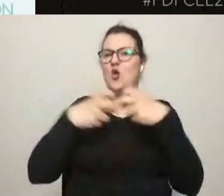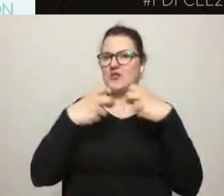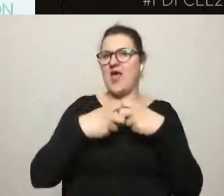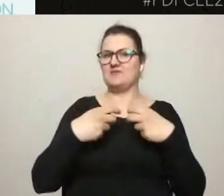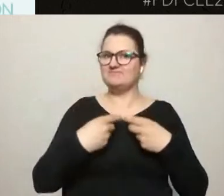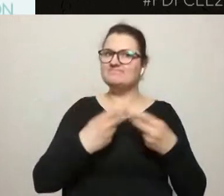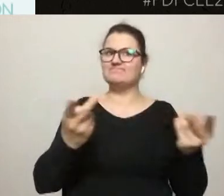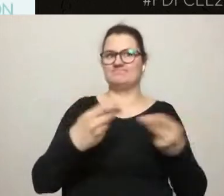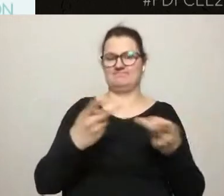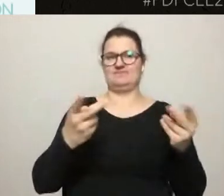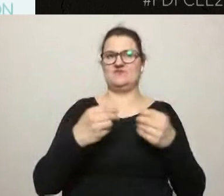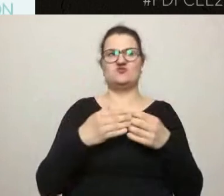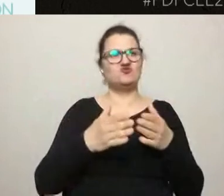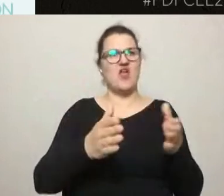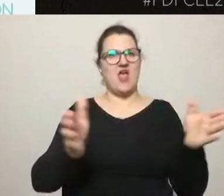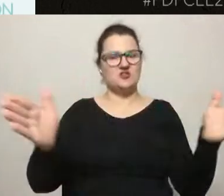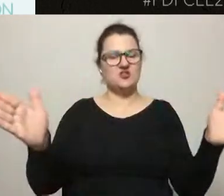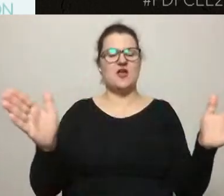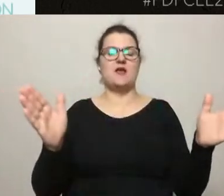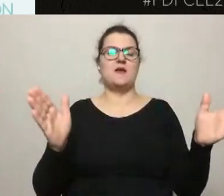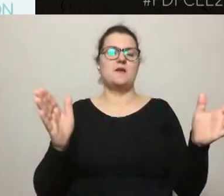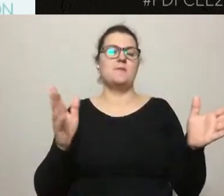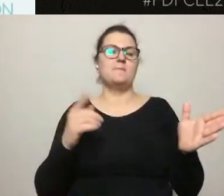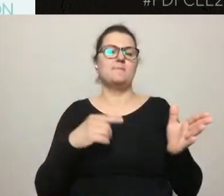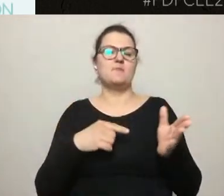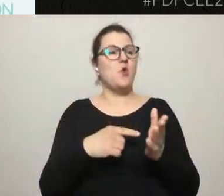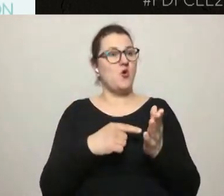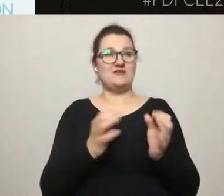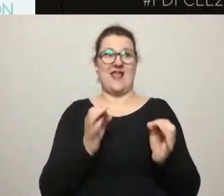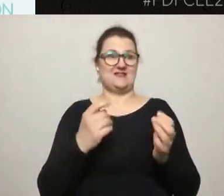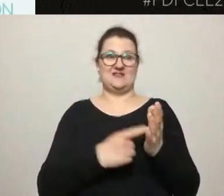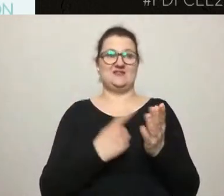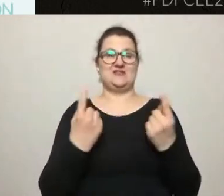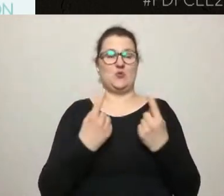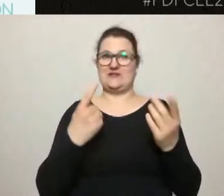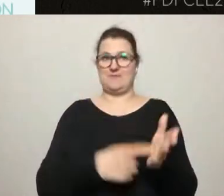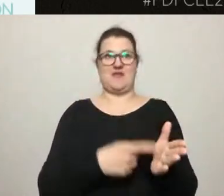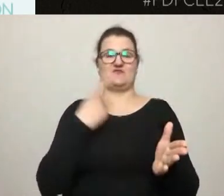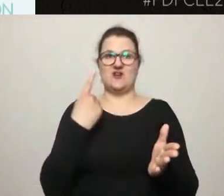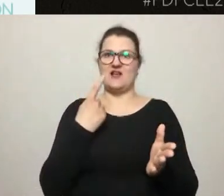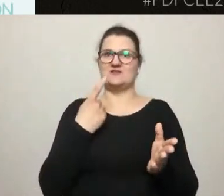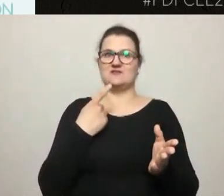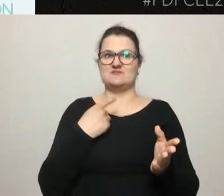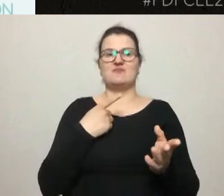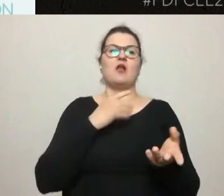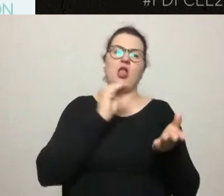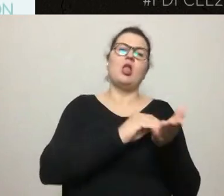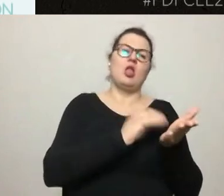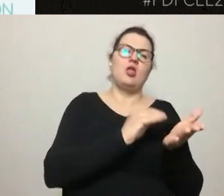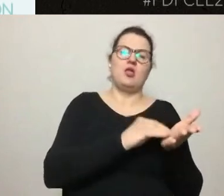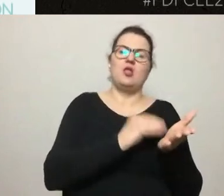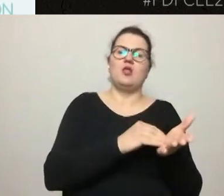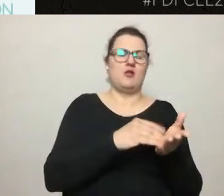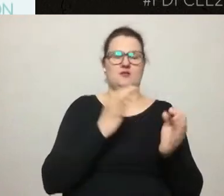pierwszy raz pojawia się, jest taka sytuacja, w której inaczej niż zwykle trzeba metody tradycyjne